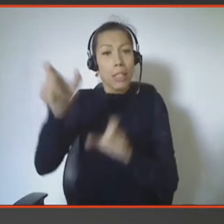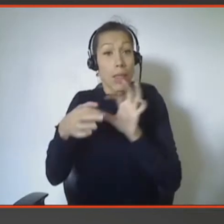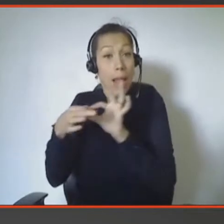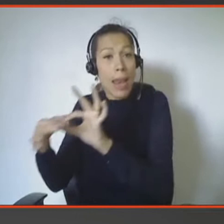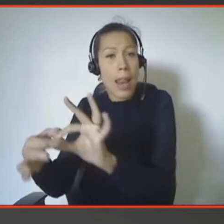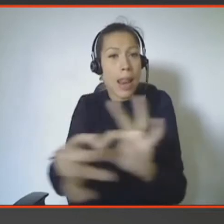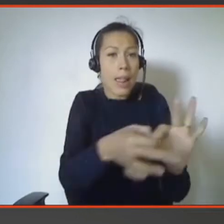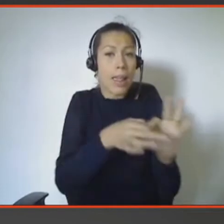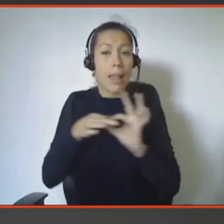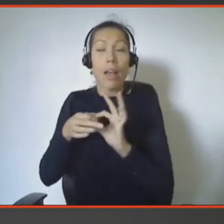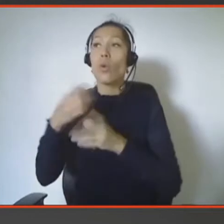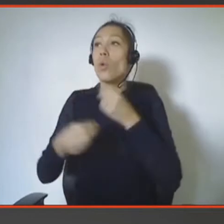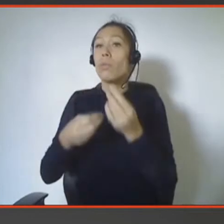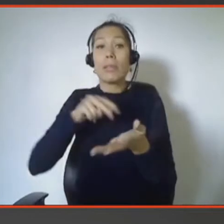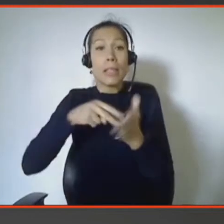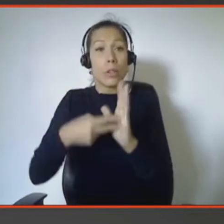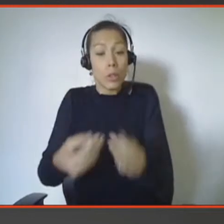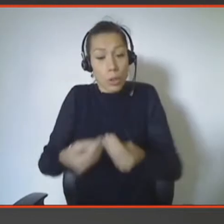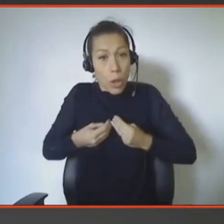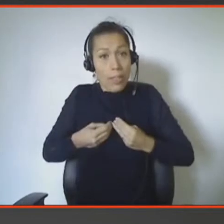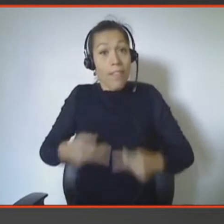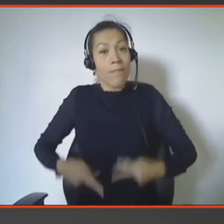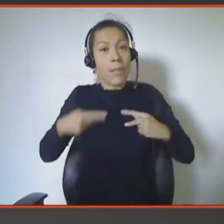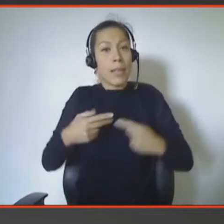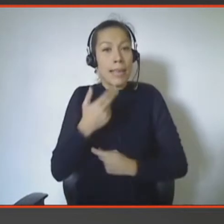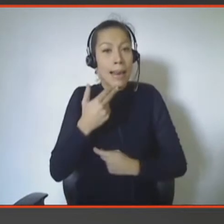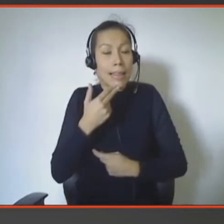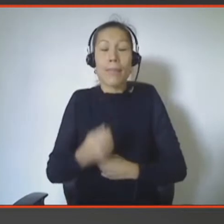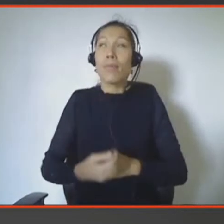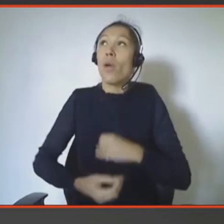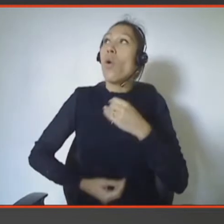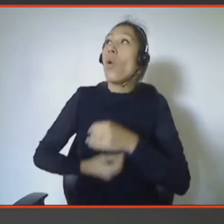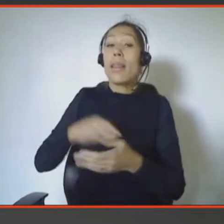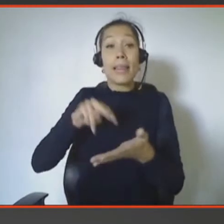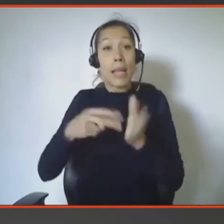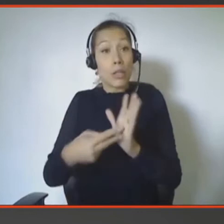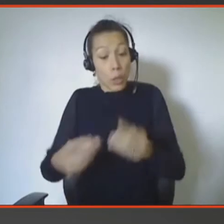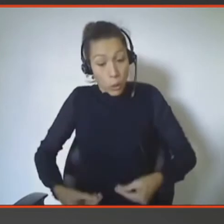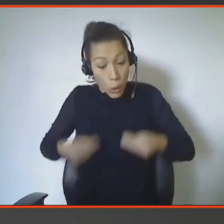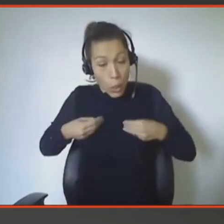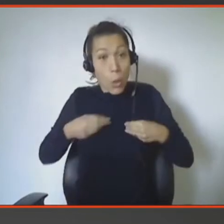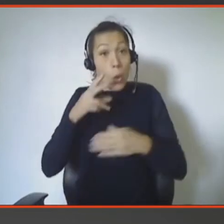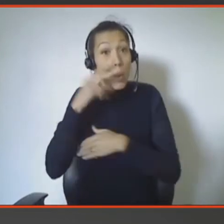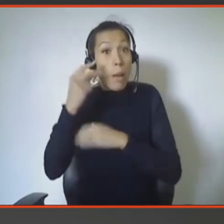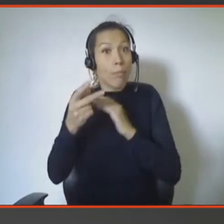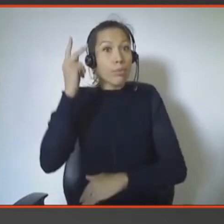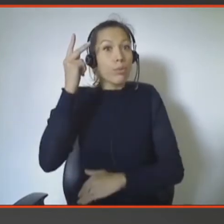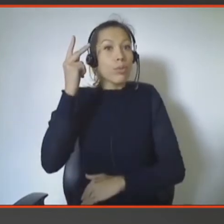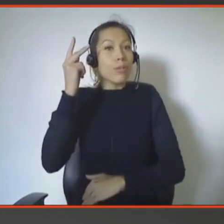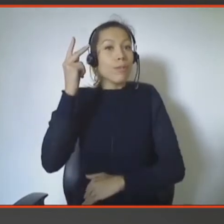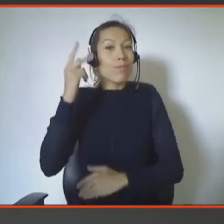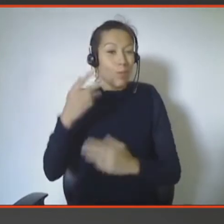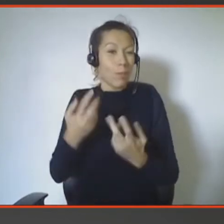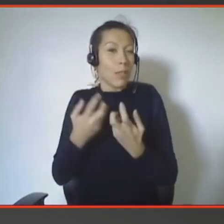nous aident à la qualité de vie, des technologies qui nous aident à devenir plus humains. Et on peut se poser la question de,